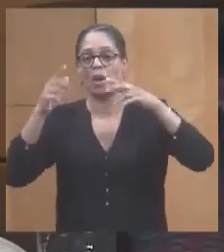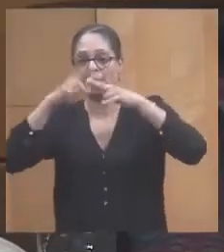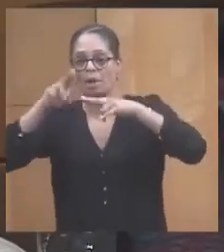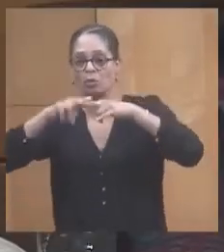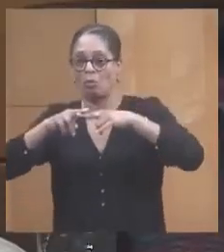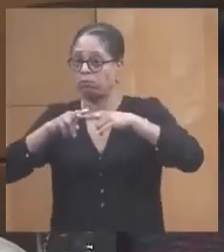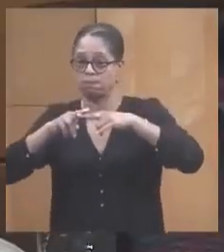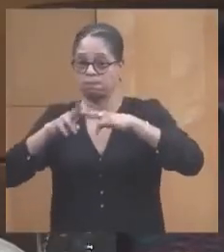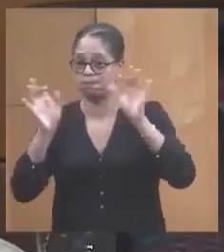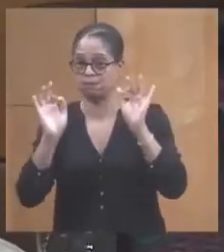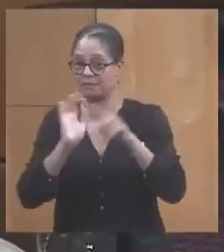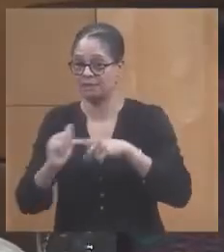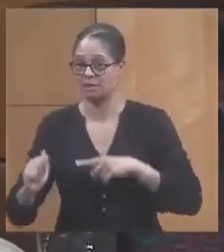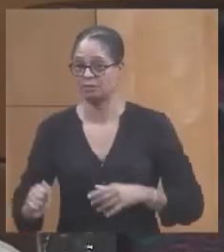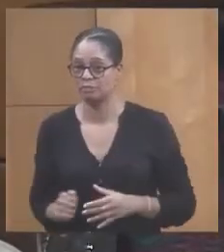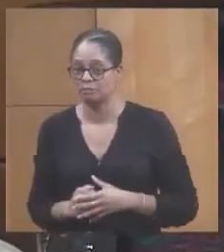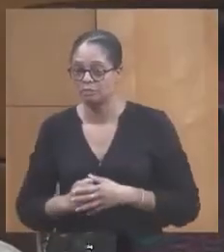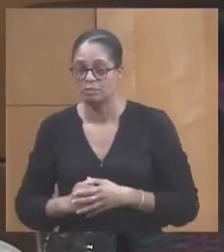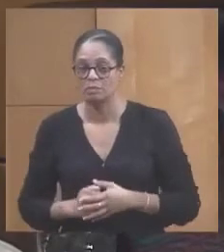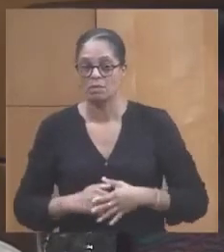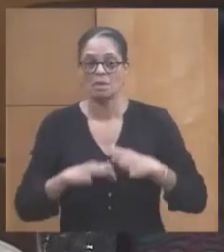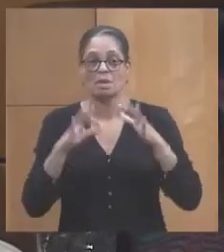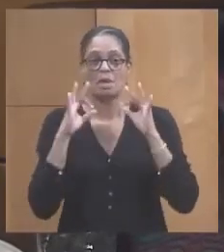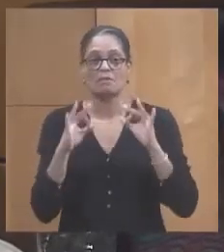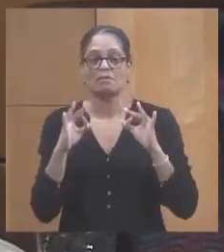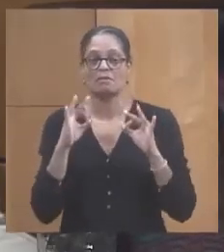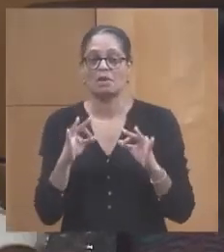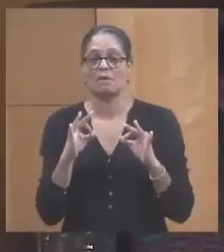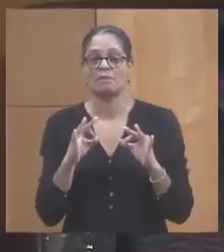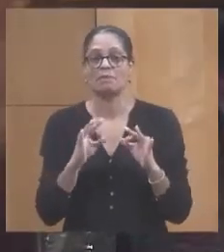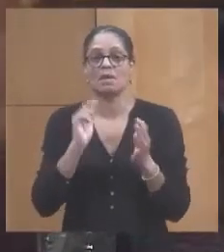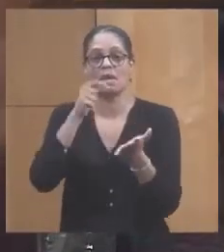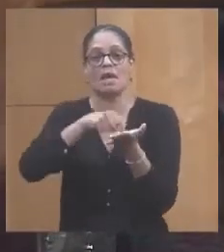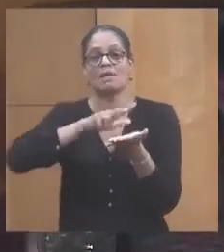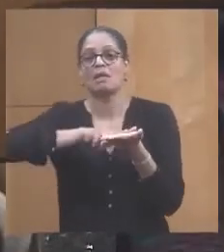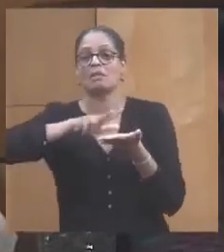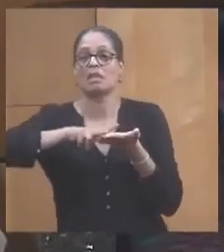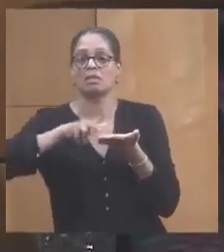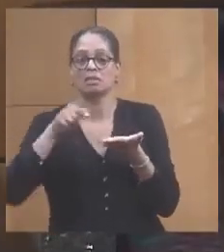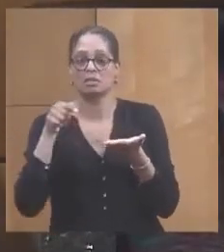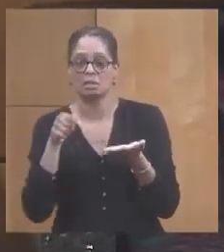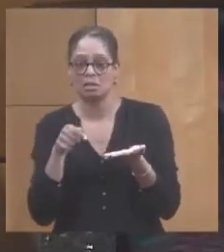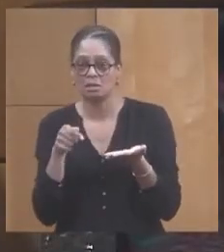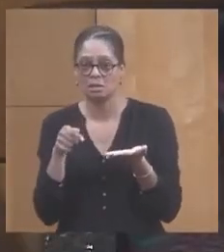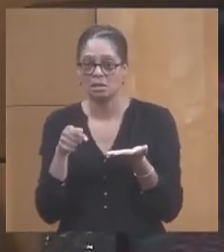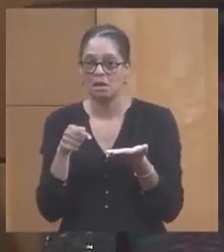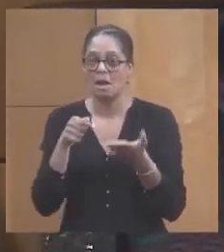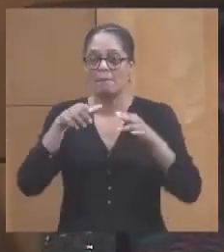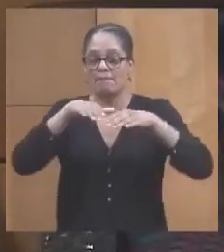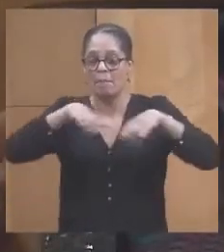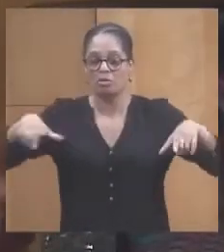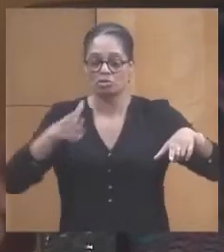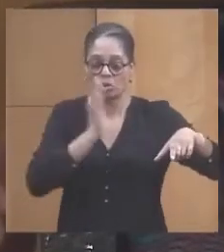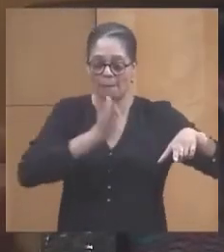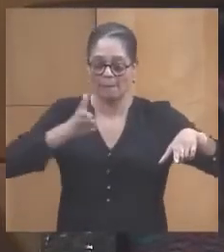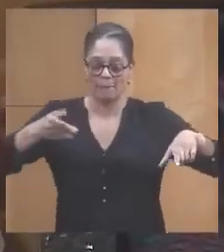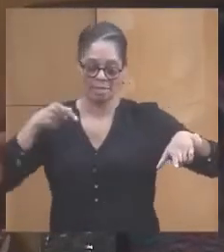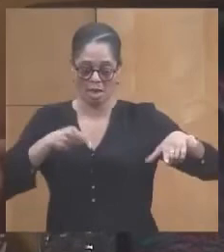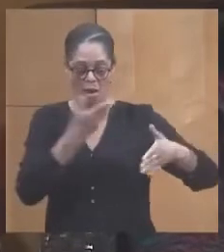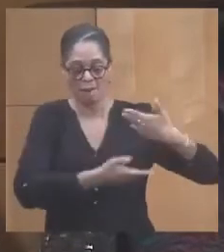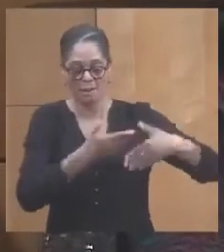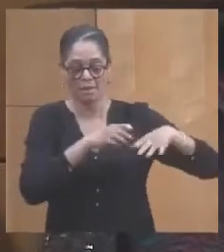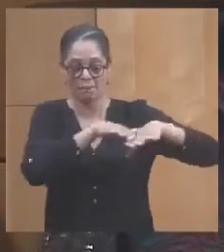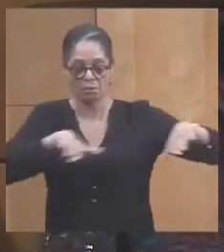il n pas eu de réflexion non plus. En ce qui concerne Tartan, les planches à découper, elles ont été remplacées, mais la question